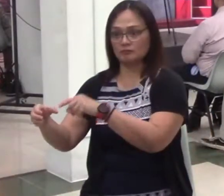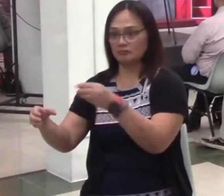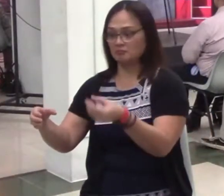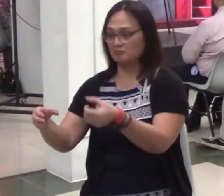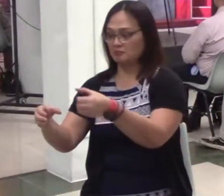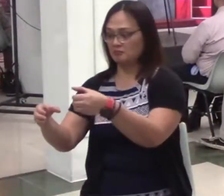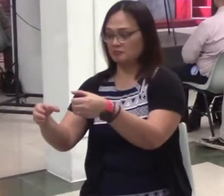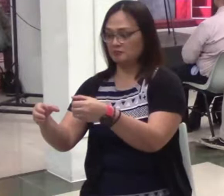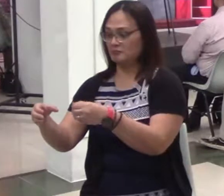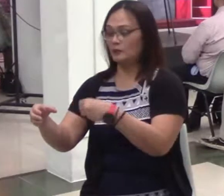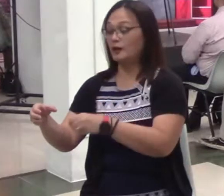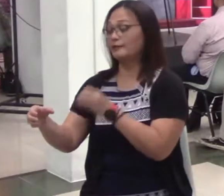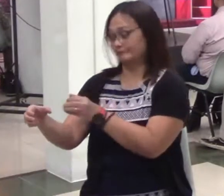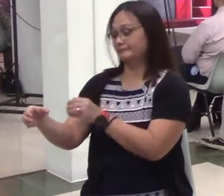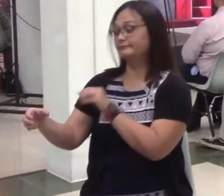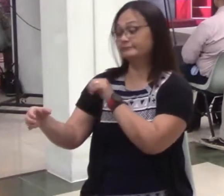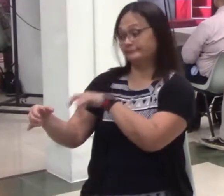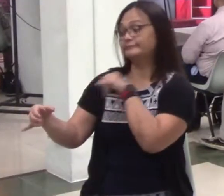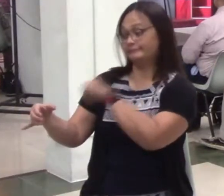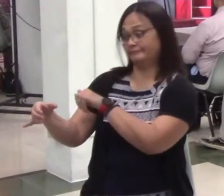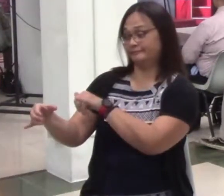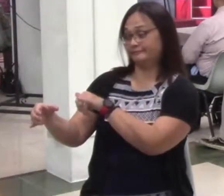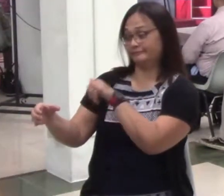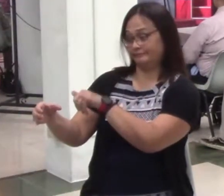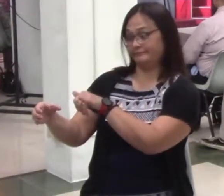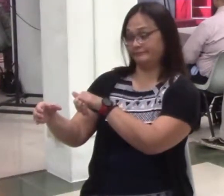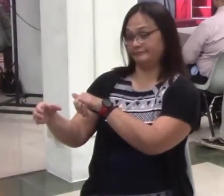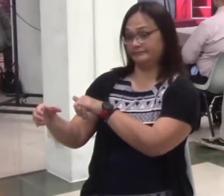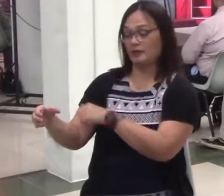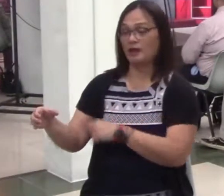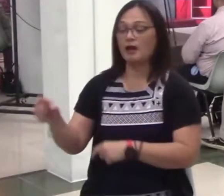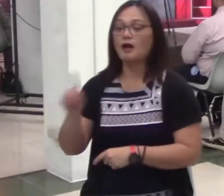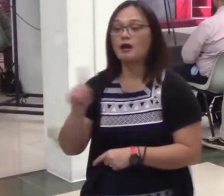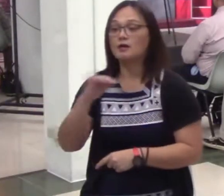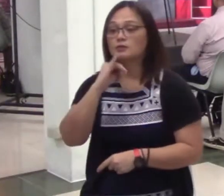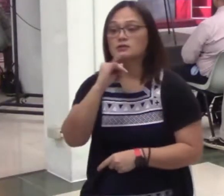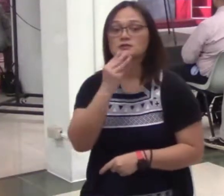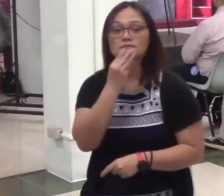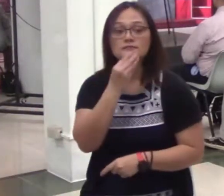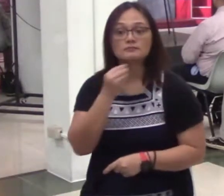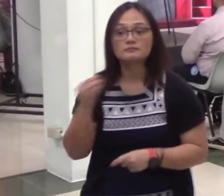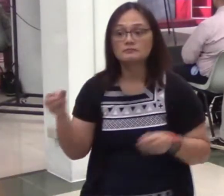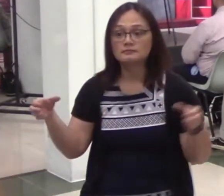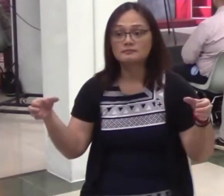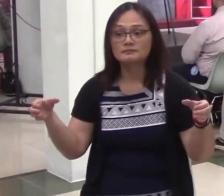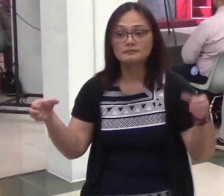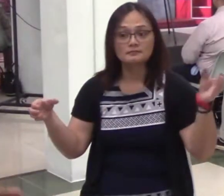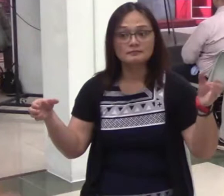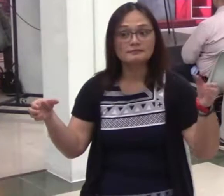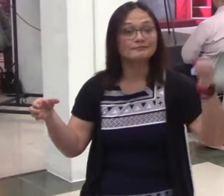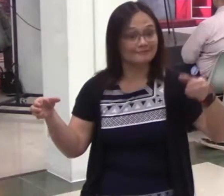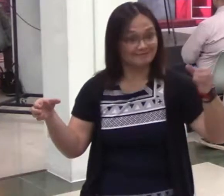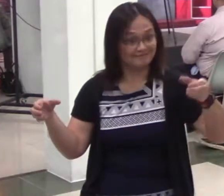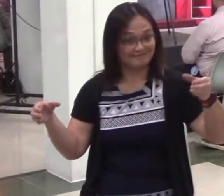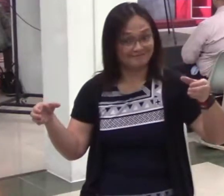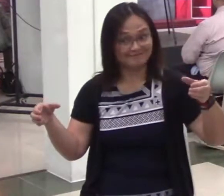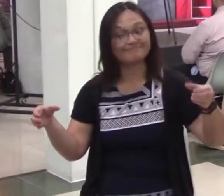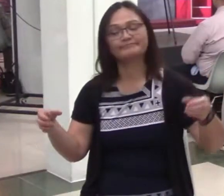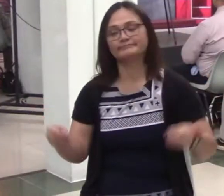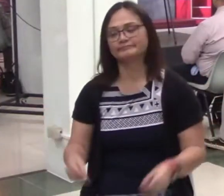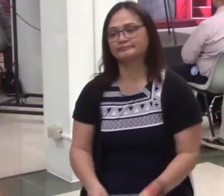naman natin tinatawaran na nakikristo ka eh. pero hindi realidad sa buhay natin